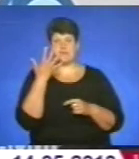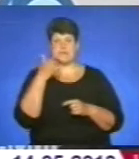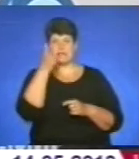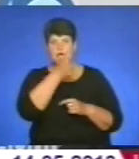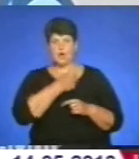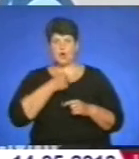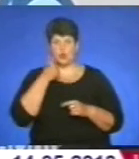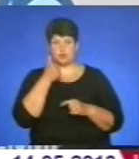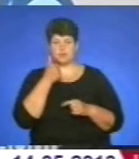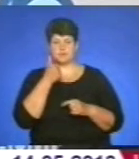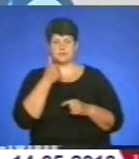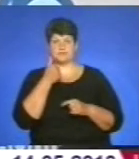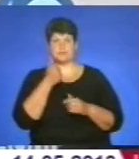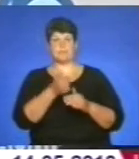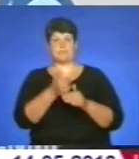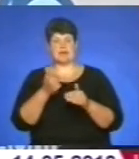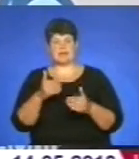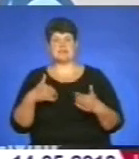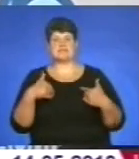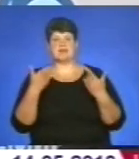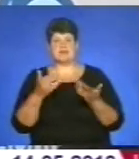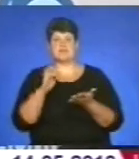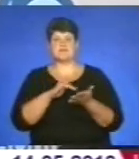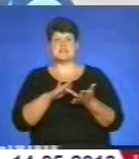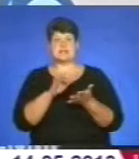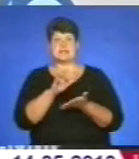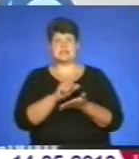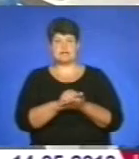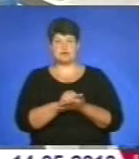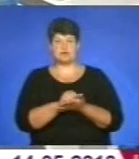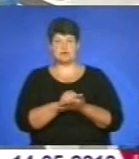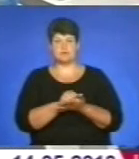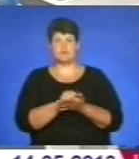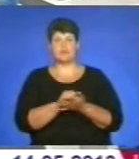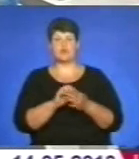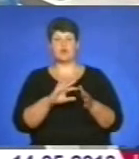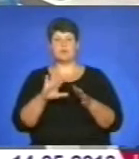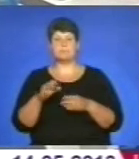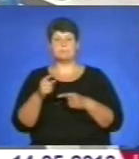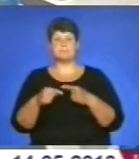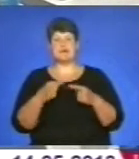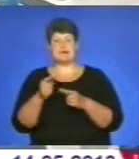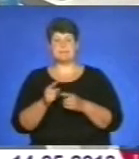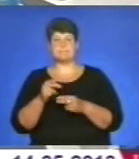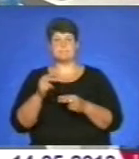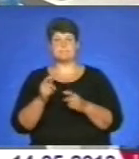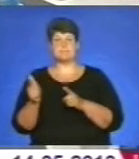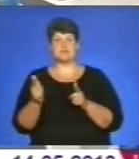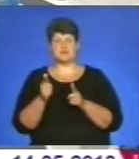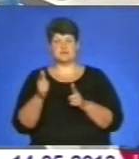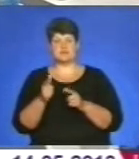передують звернення до Центру зайнятості про видачу ваучера, проходили перепідготовки за направленням